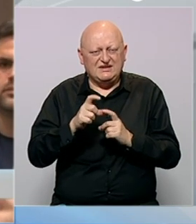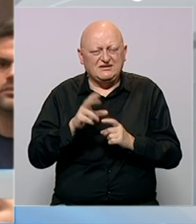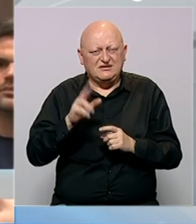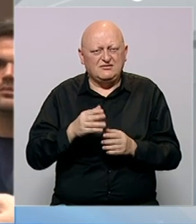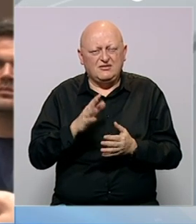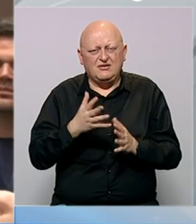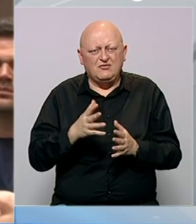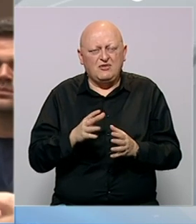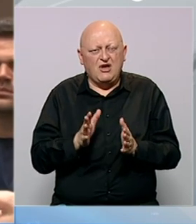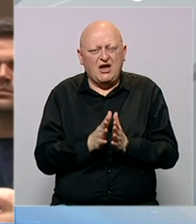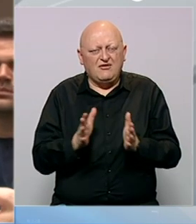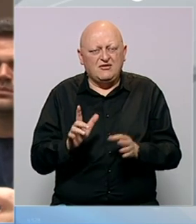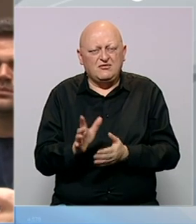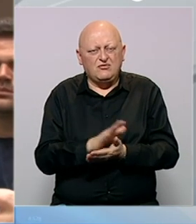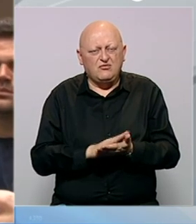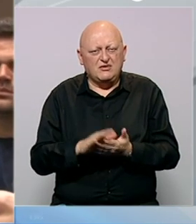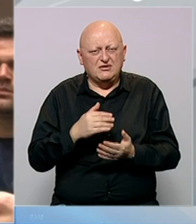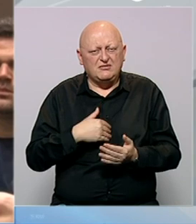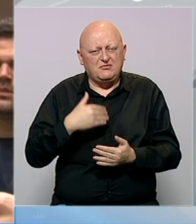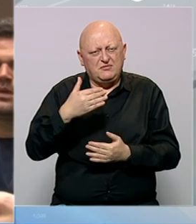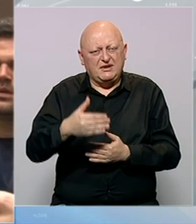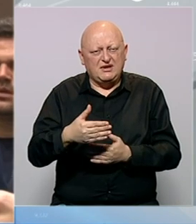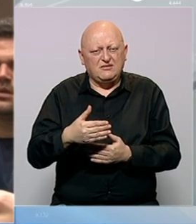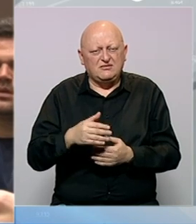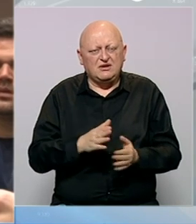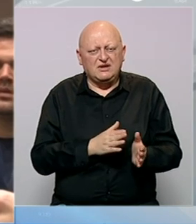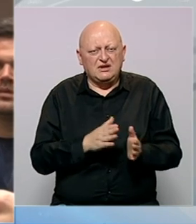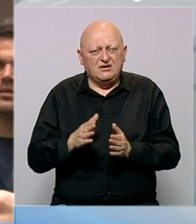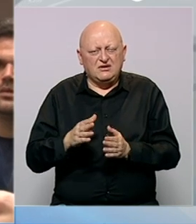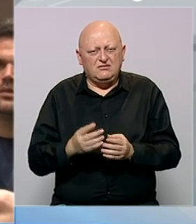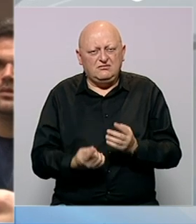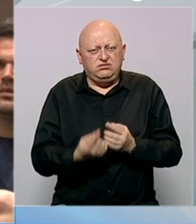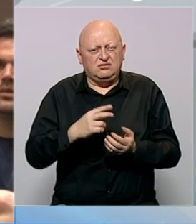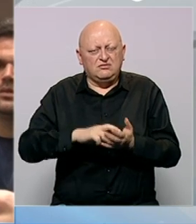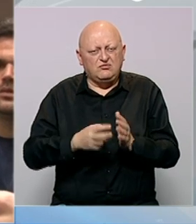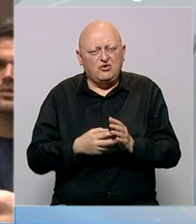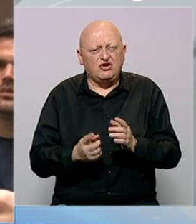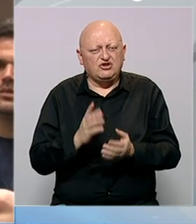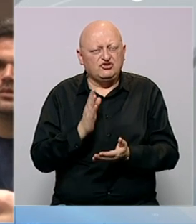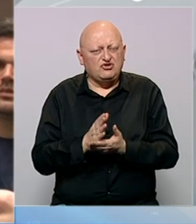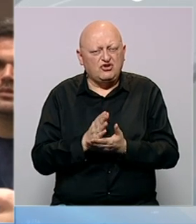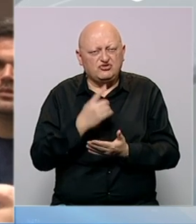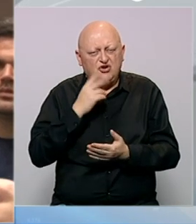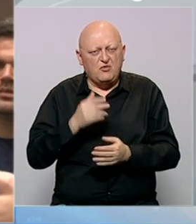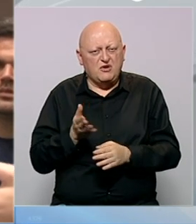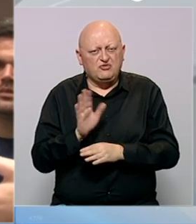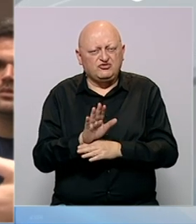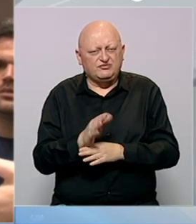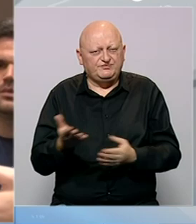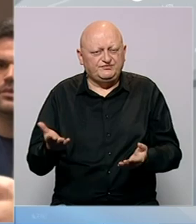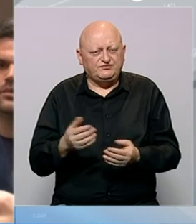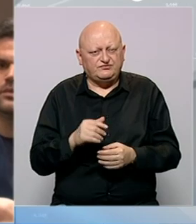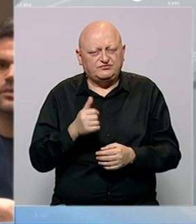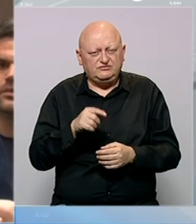ima bilo kakav vakum, jer pred nama su redovna zbivanja političkih događaja i u kojima moramo učestiti. Dakle,